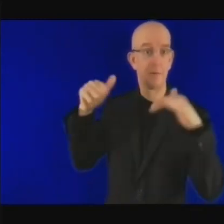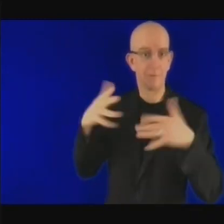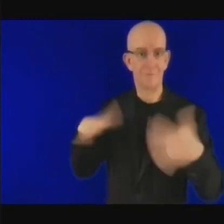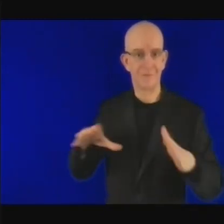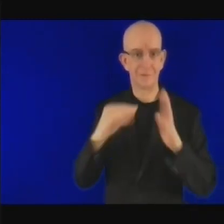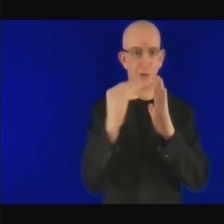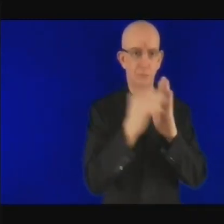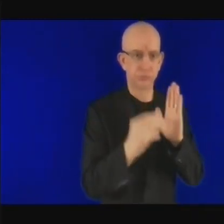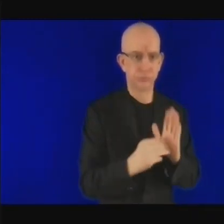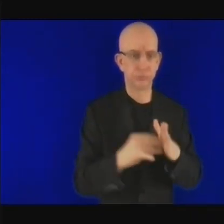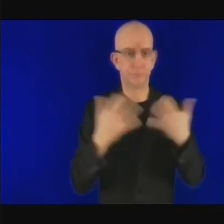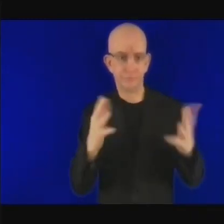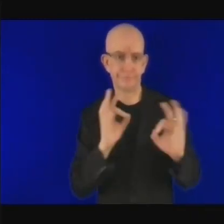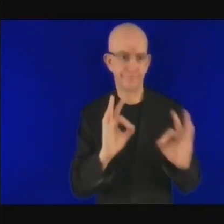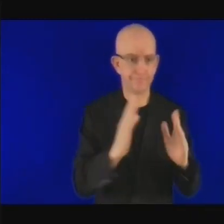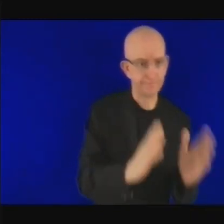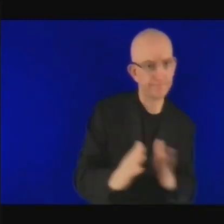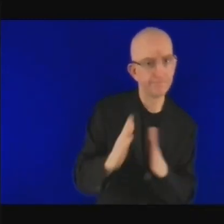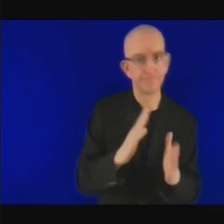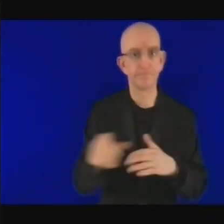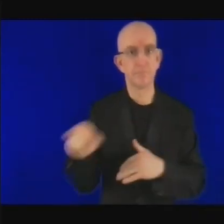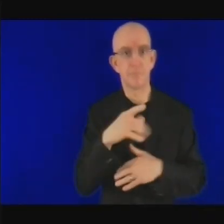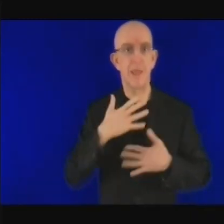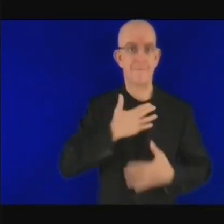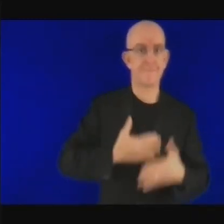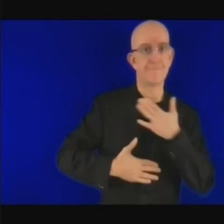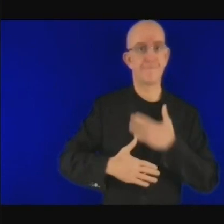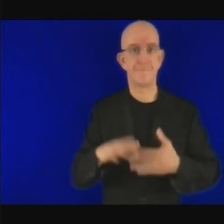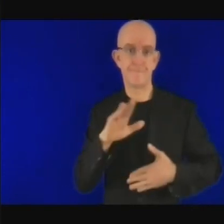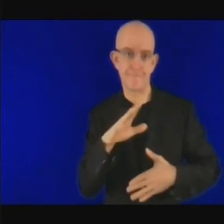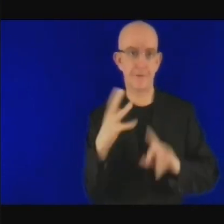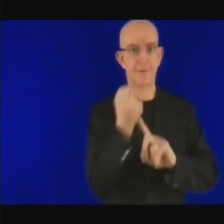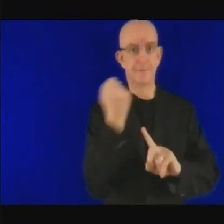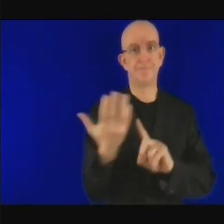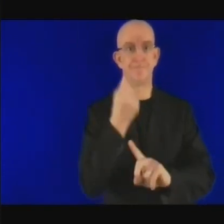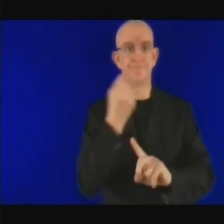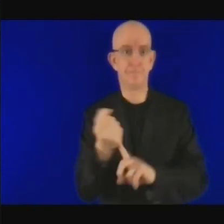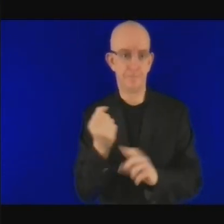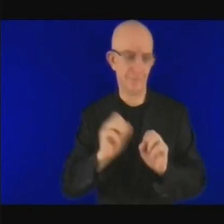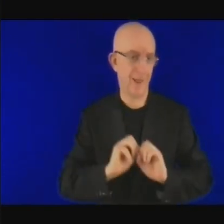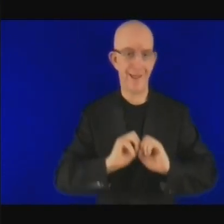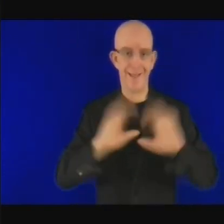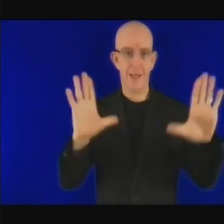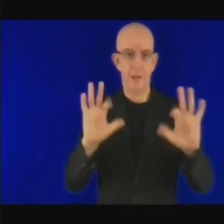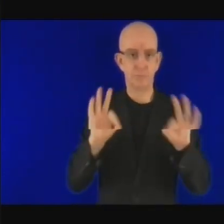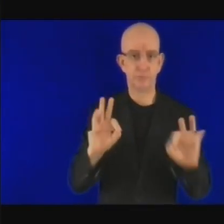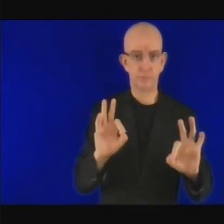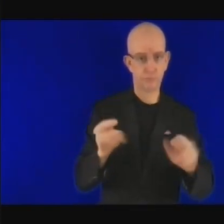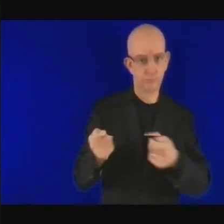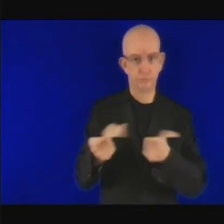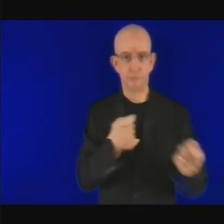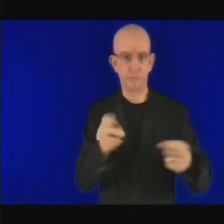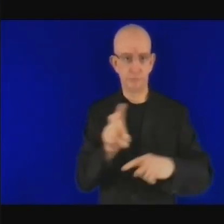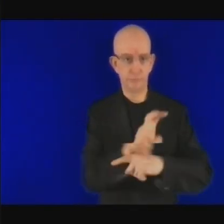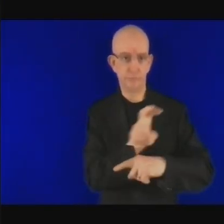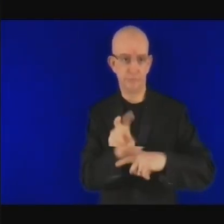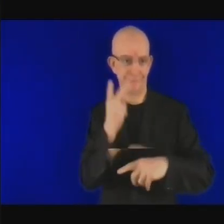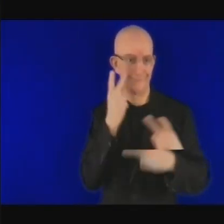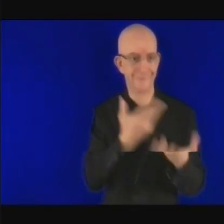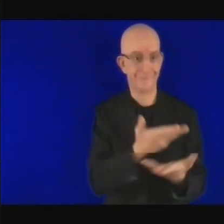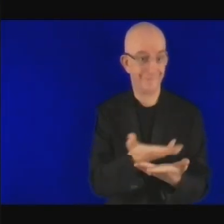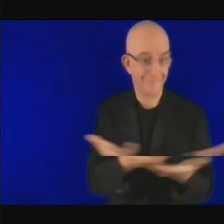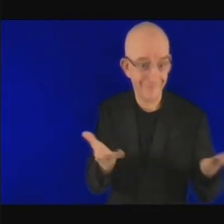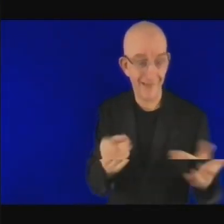ce qui est du secteur public il faut mettre en place les cadres propices les